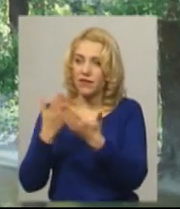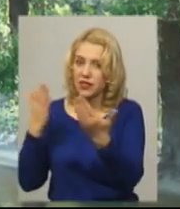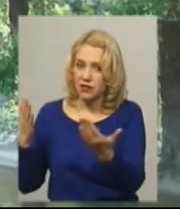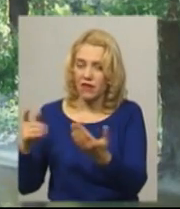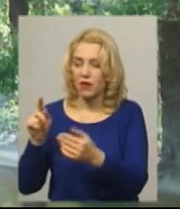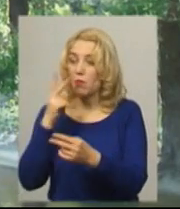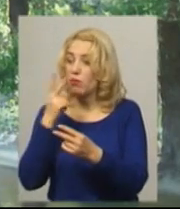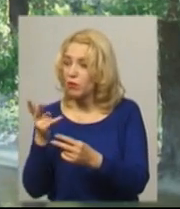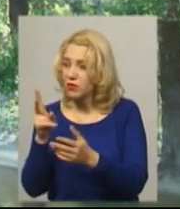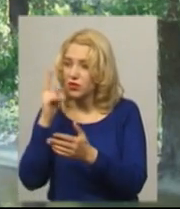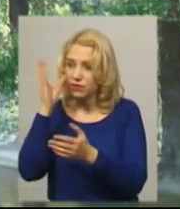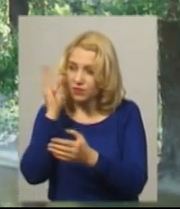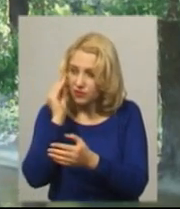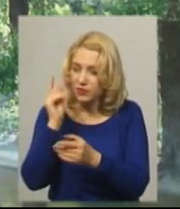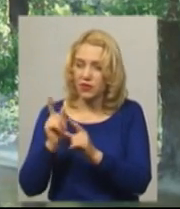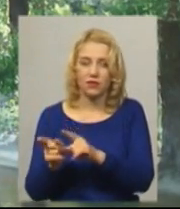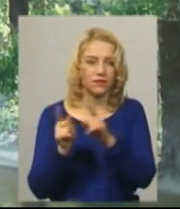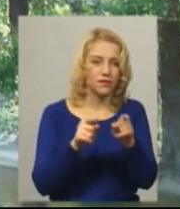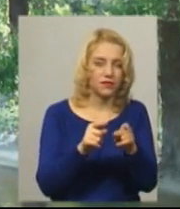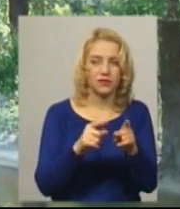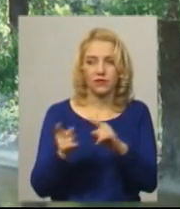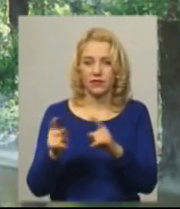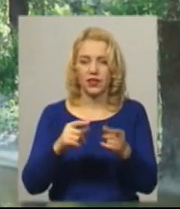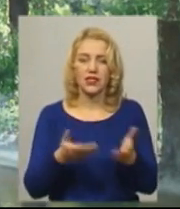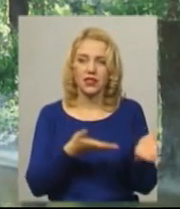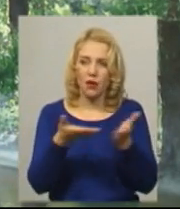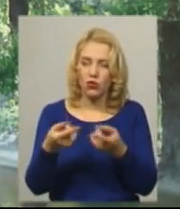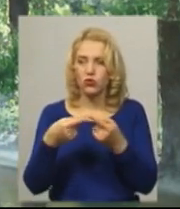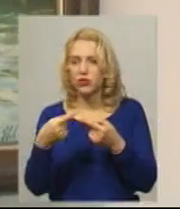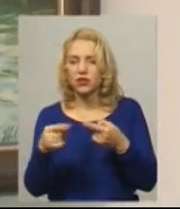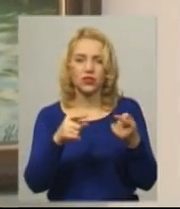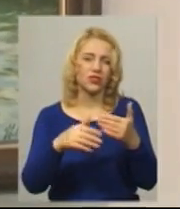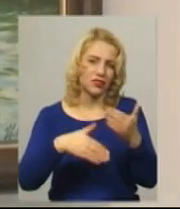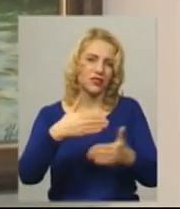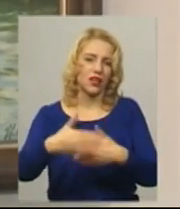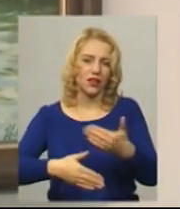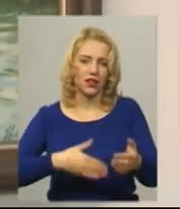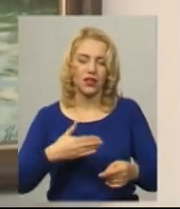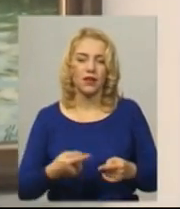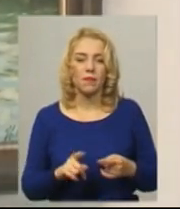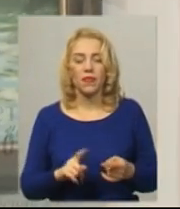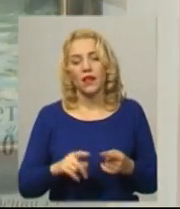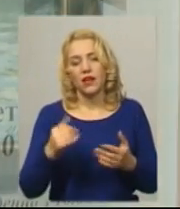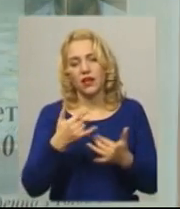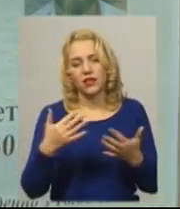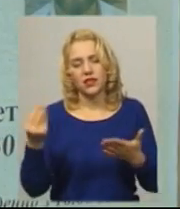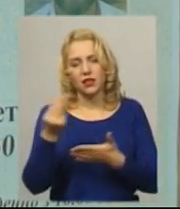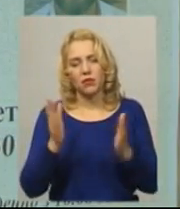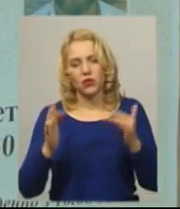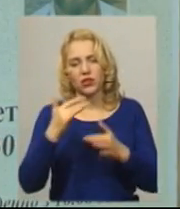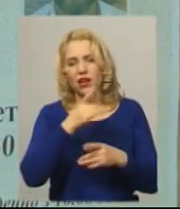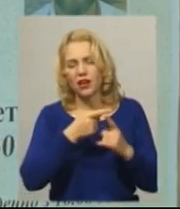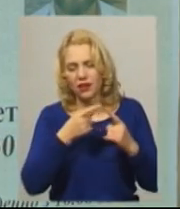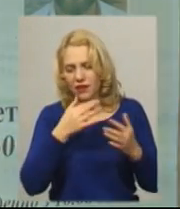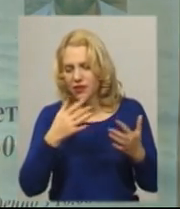публікаціях, і на самій безпосередньому виставці тебе помічають, тебе запрошують, потім далі. На стінах майстерні полотна різного періоду є плакати з